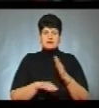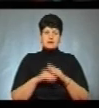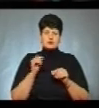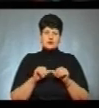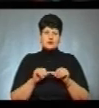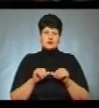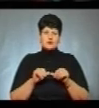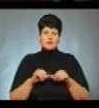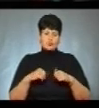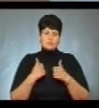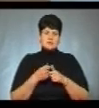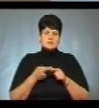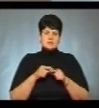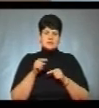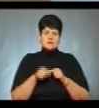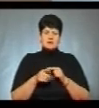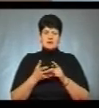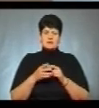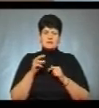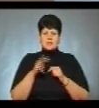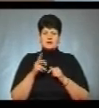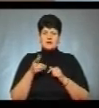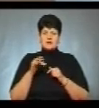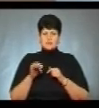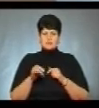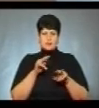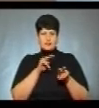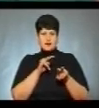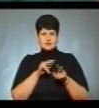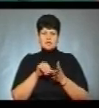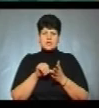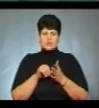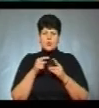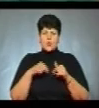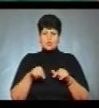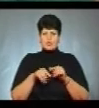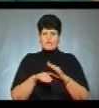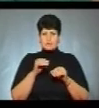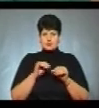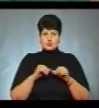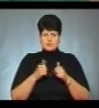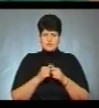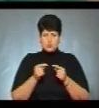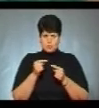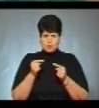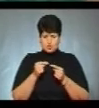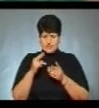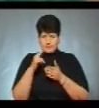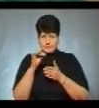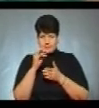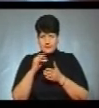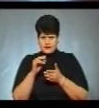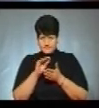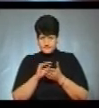-07-54 Мар'яна Гладиш під наглядом членів окружної виборчої комісії вносить уточнені дані у виборчий